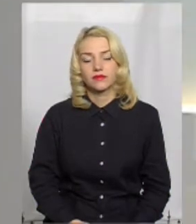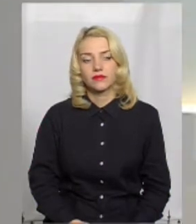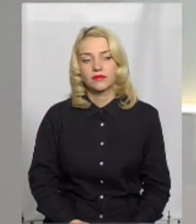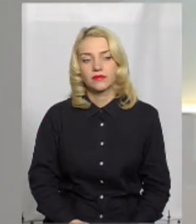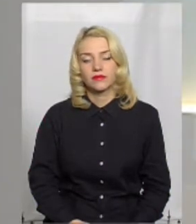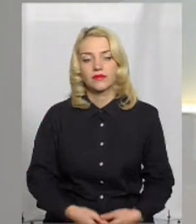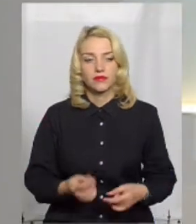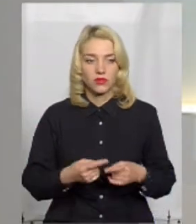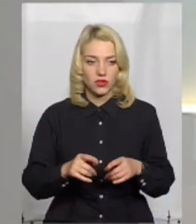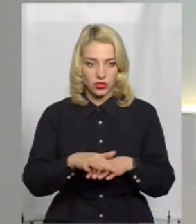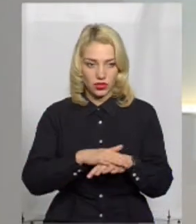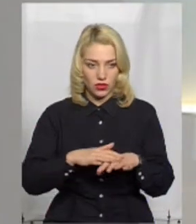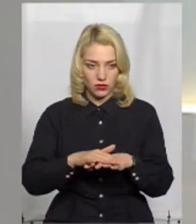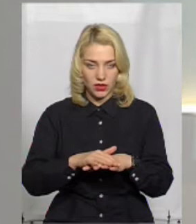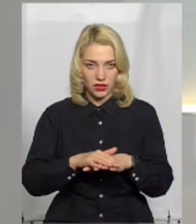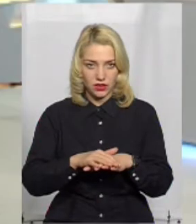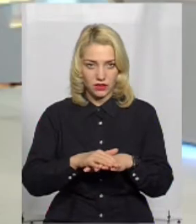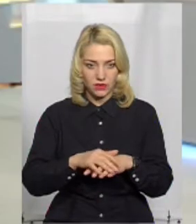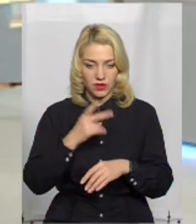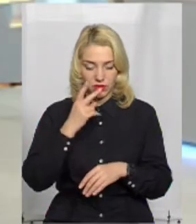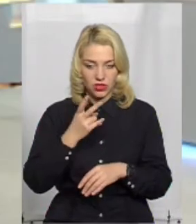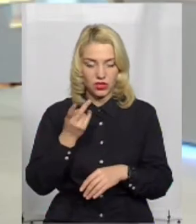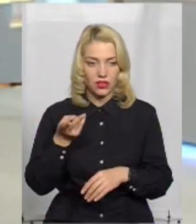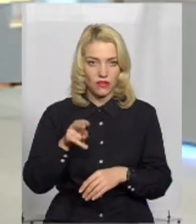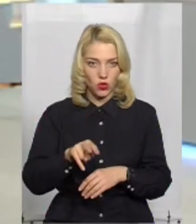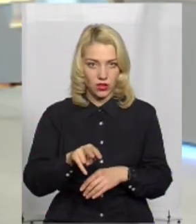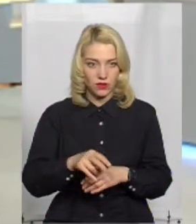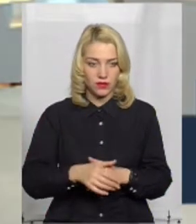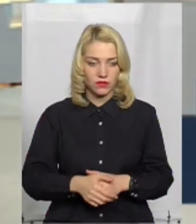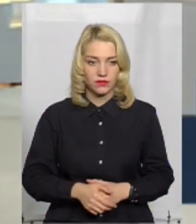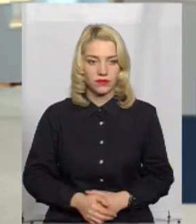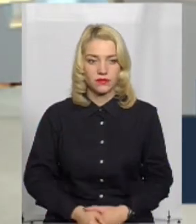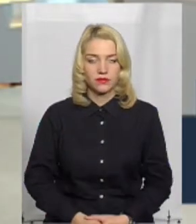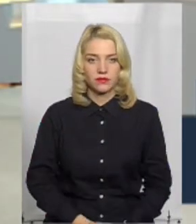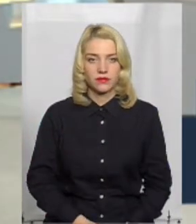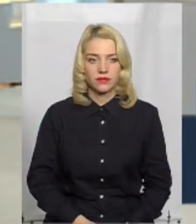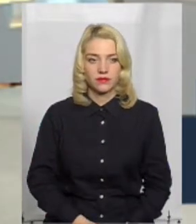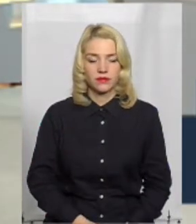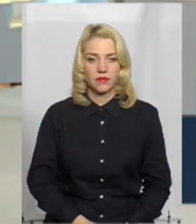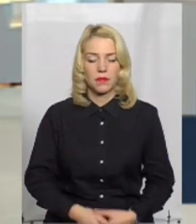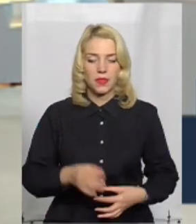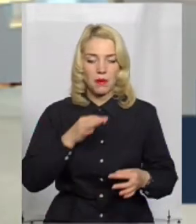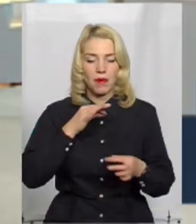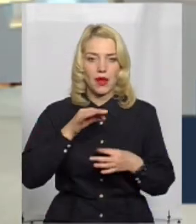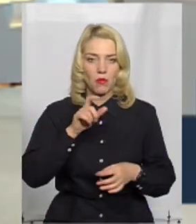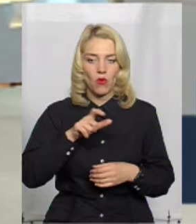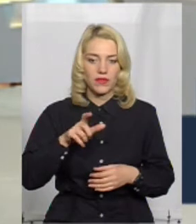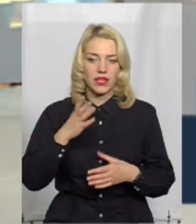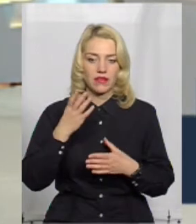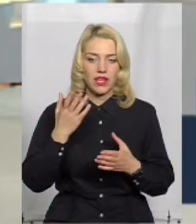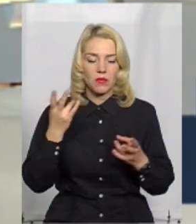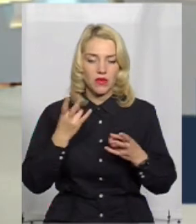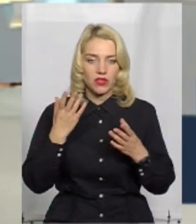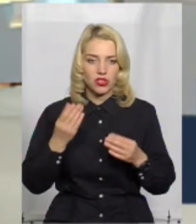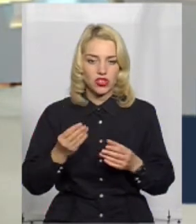В цій громаді працює двоє перемовників, має ще